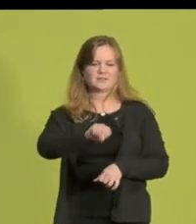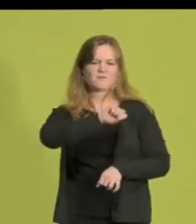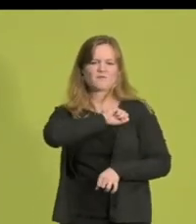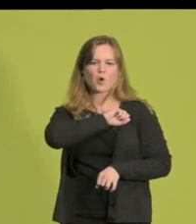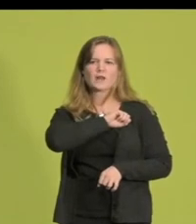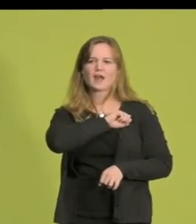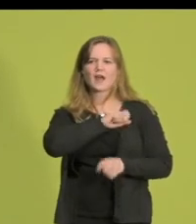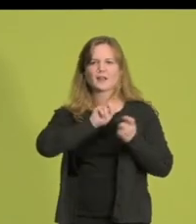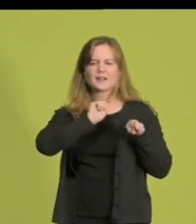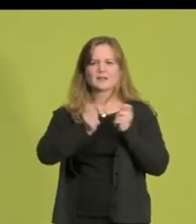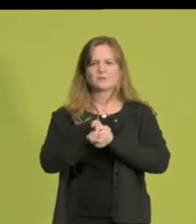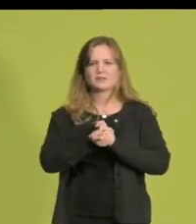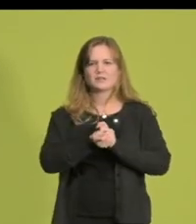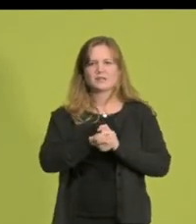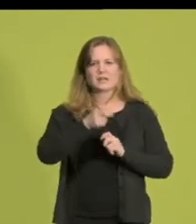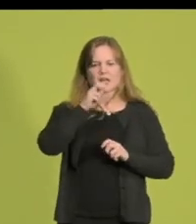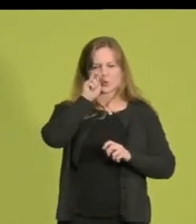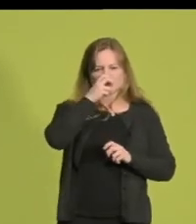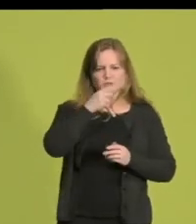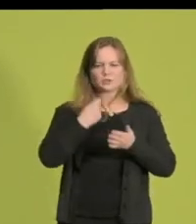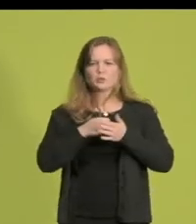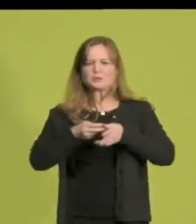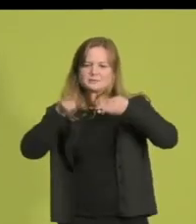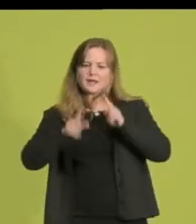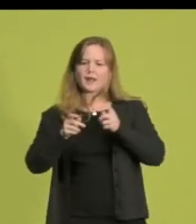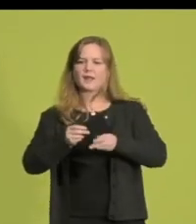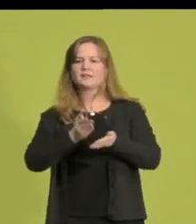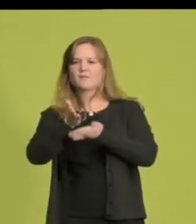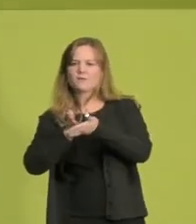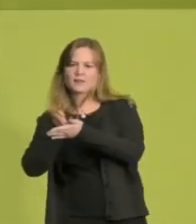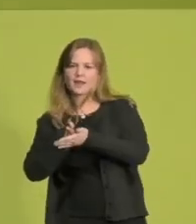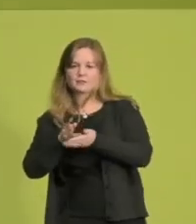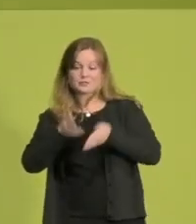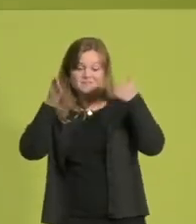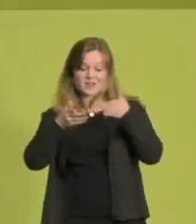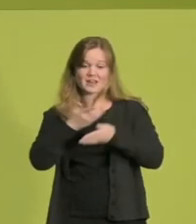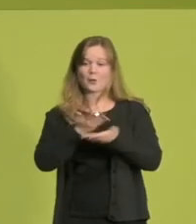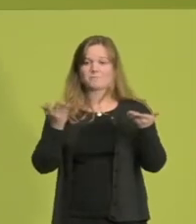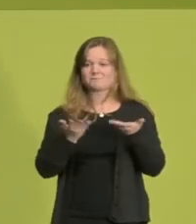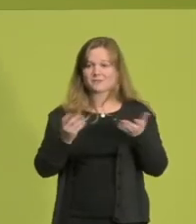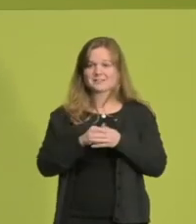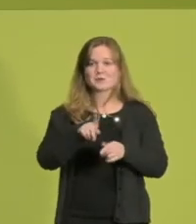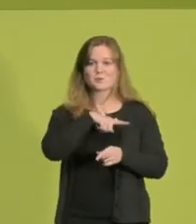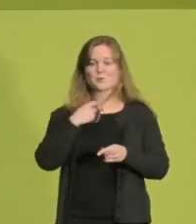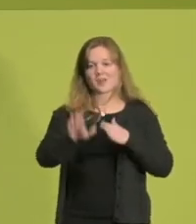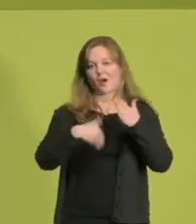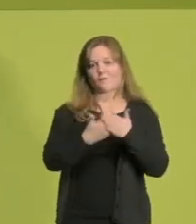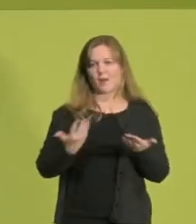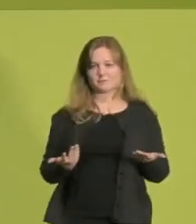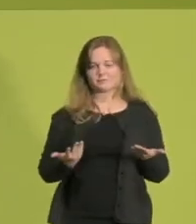dass Nutzen und Kosten gerecht verteilt sein werden. Und dieses Vertrauen zu gewinnen, liebe Freundinnen und Freunde, das ist unsere Aufgabe.